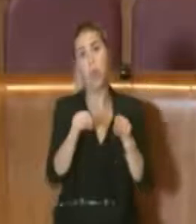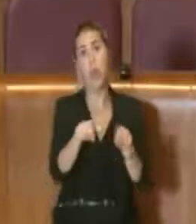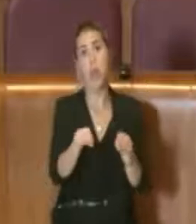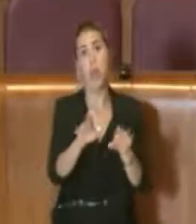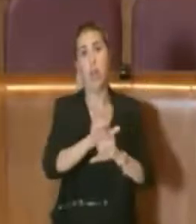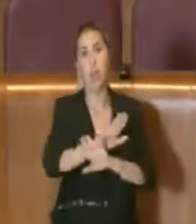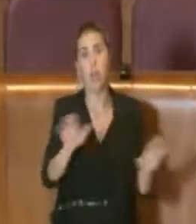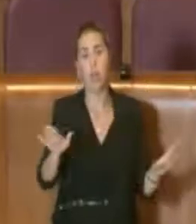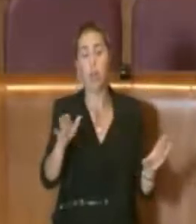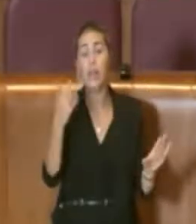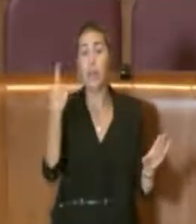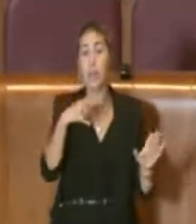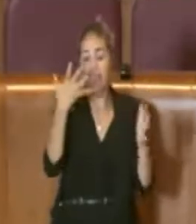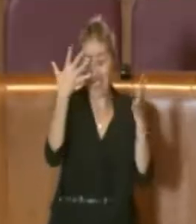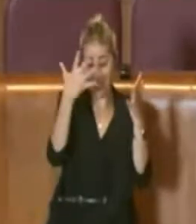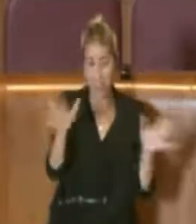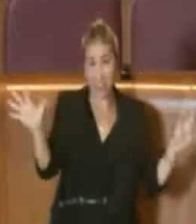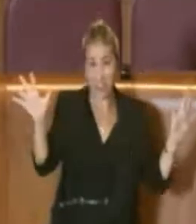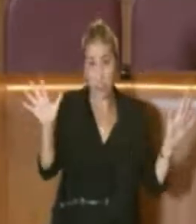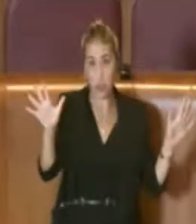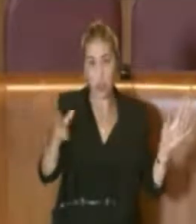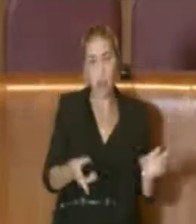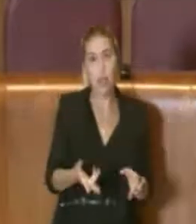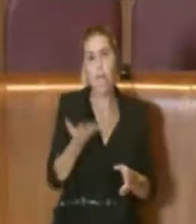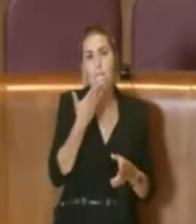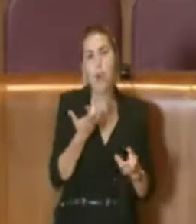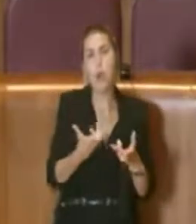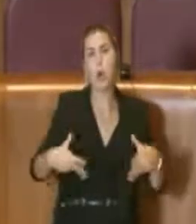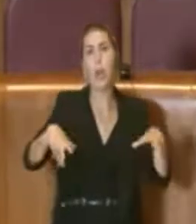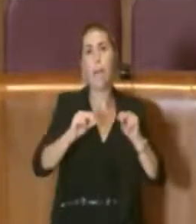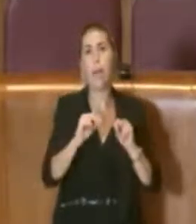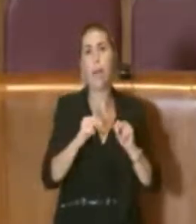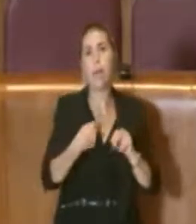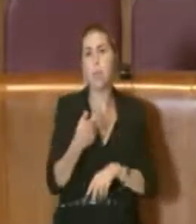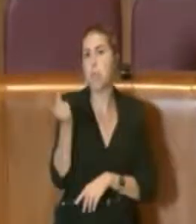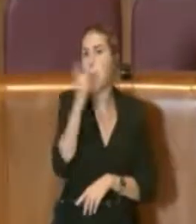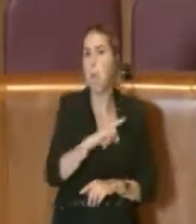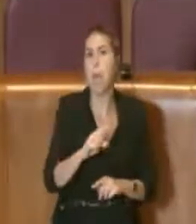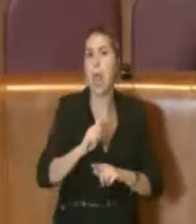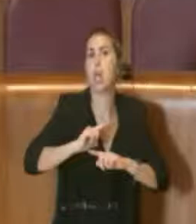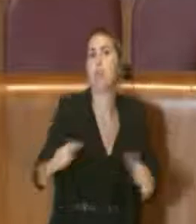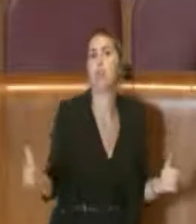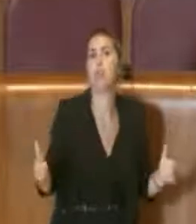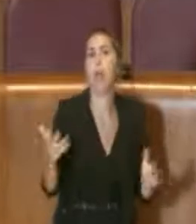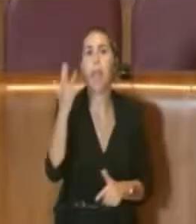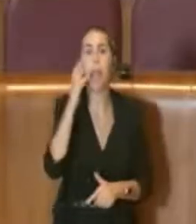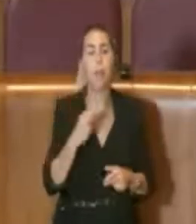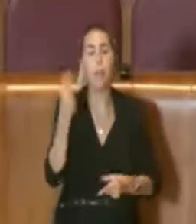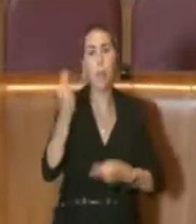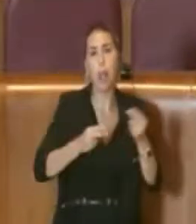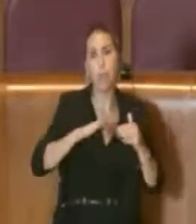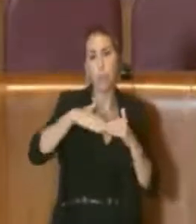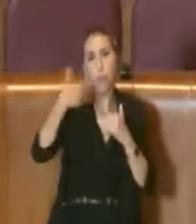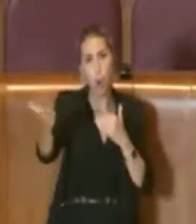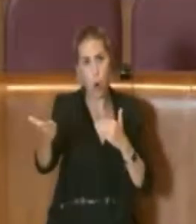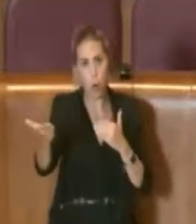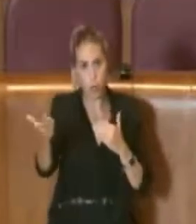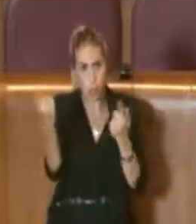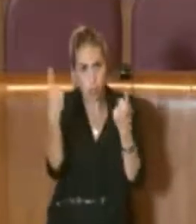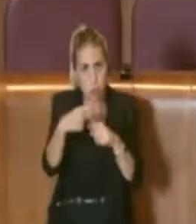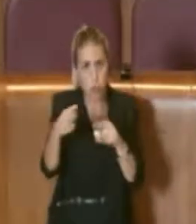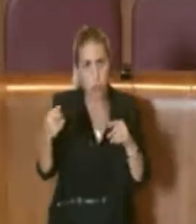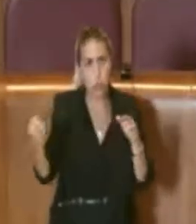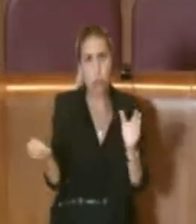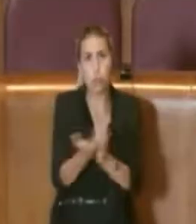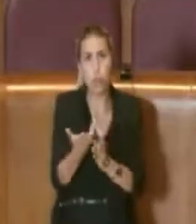Detto questo, ripeto, non c'è nessun male ad avere qualche debito fuori bilancio. Cioè una cosa